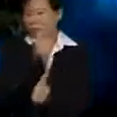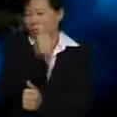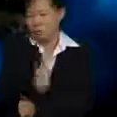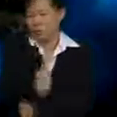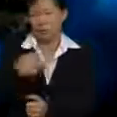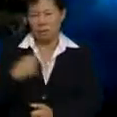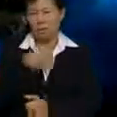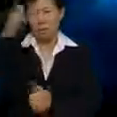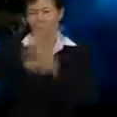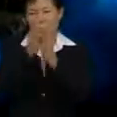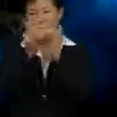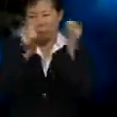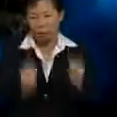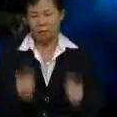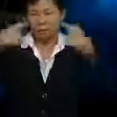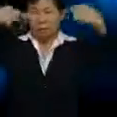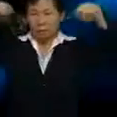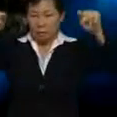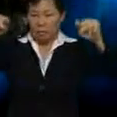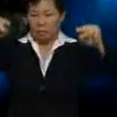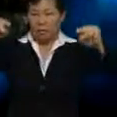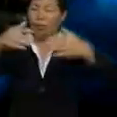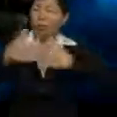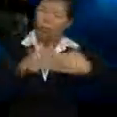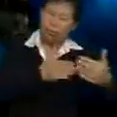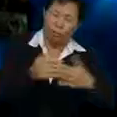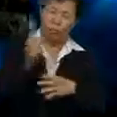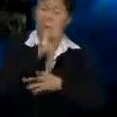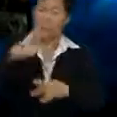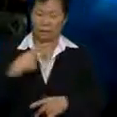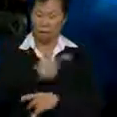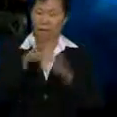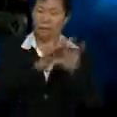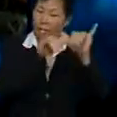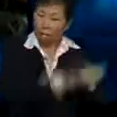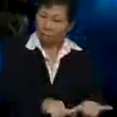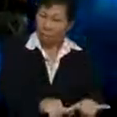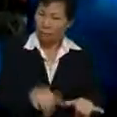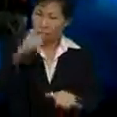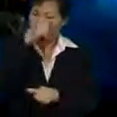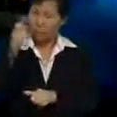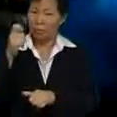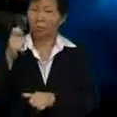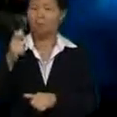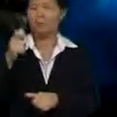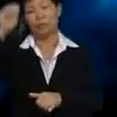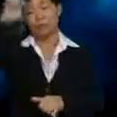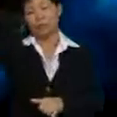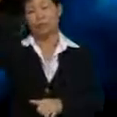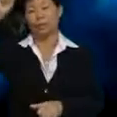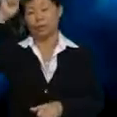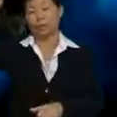kita akan menjadi insan yang berjaya walau di mana saja kita berada kerana Tuhan tahu apa yang kita lakukan.